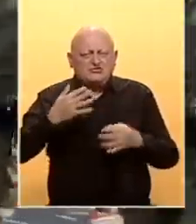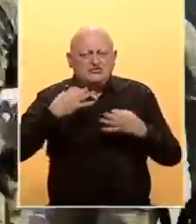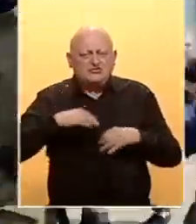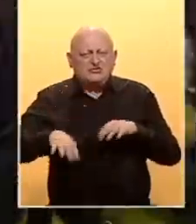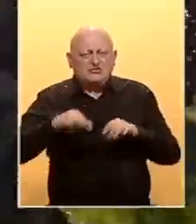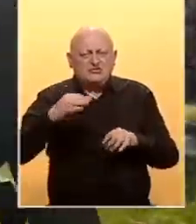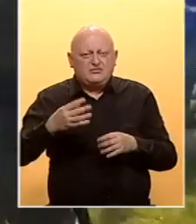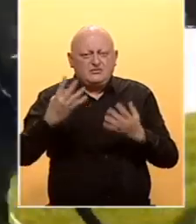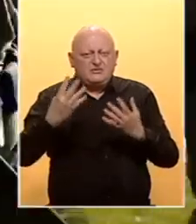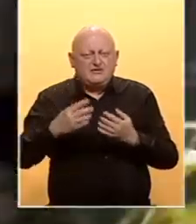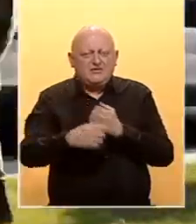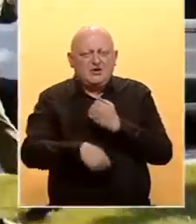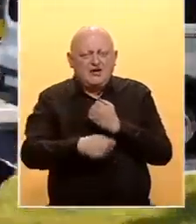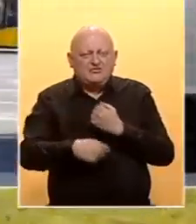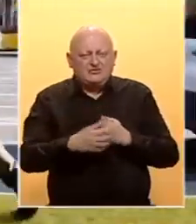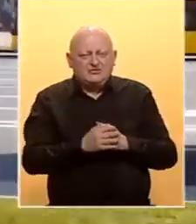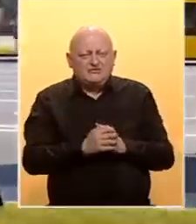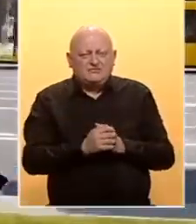izbora održanih 9. augusta.